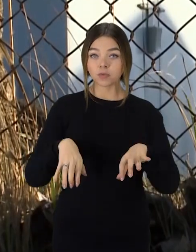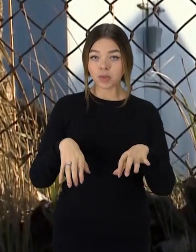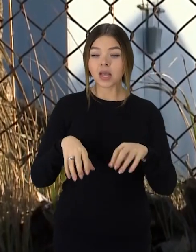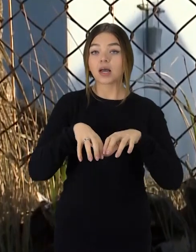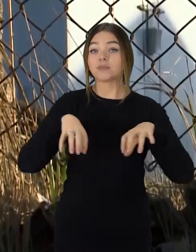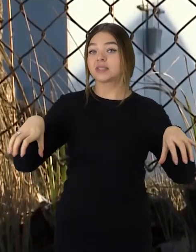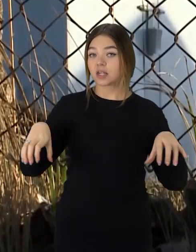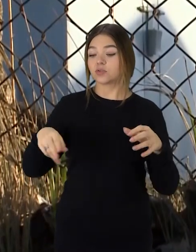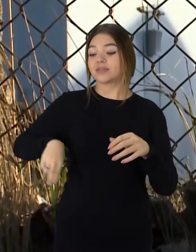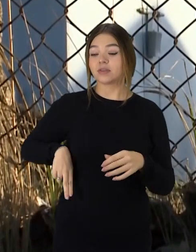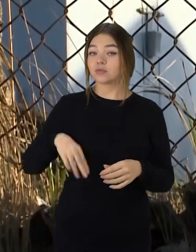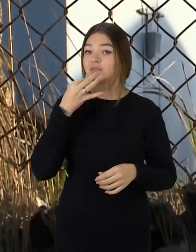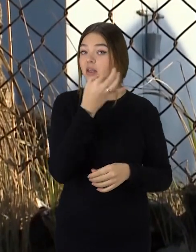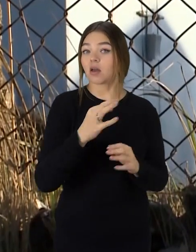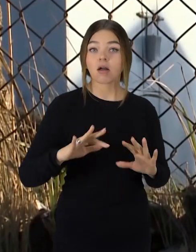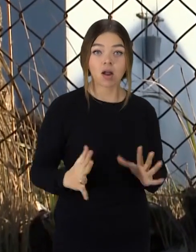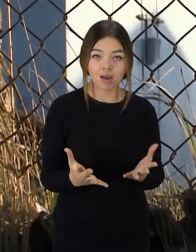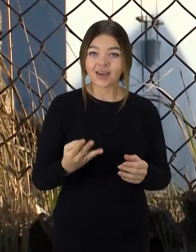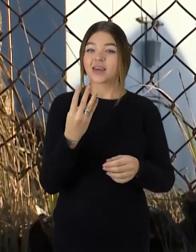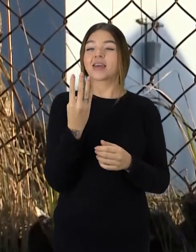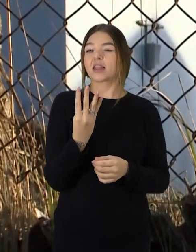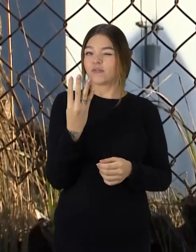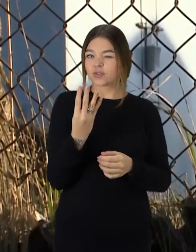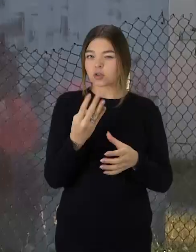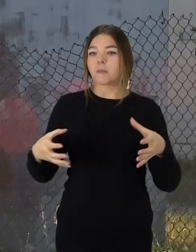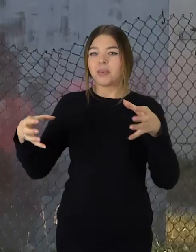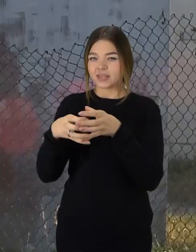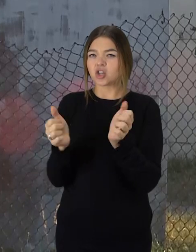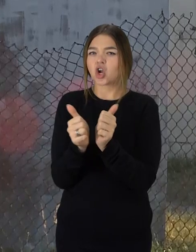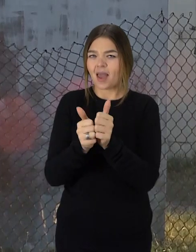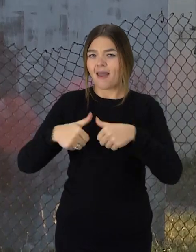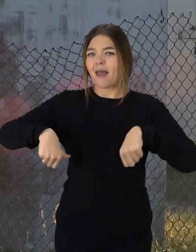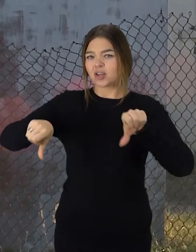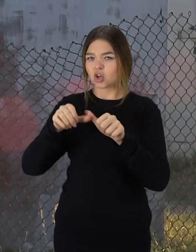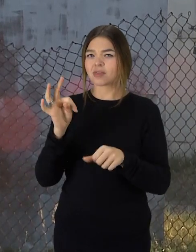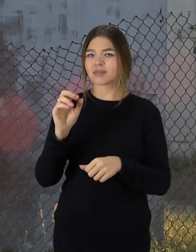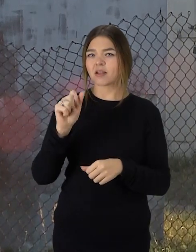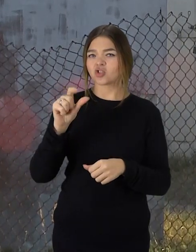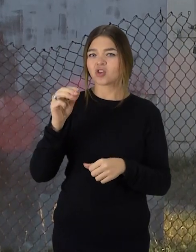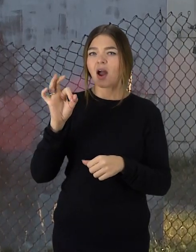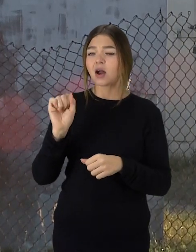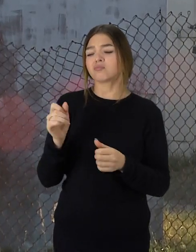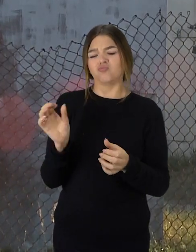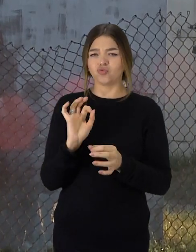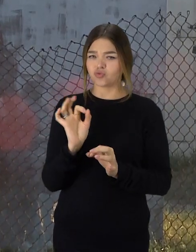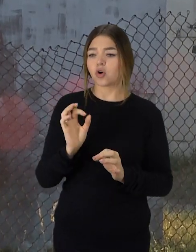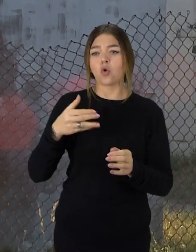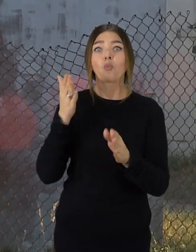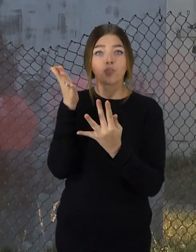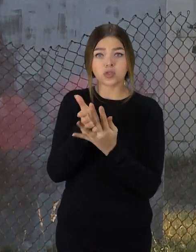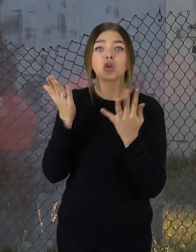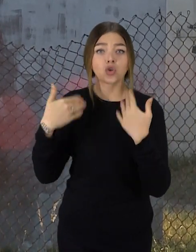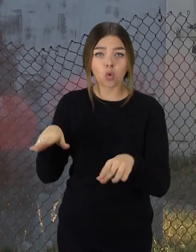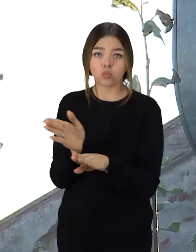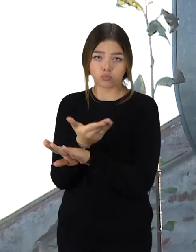administracijos direktorius sako, kad ketvirtosios garažų bendrijos esančios prietalkšos ežero reikalai tvarkomis klandžiai. Ten jau pašalinta paveik pusė